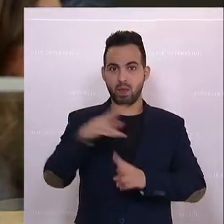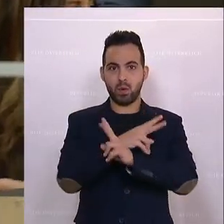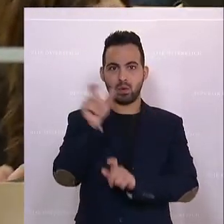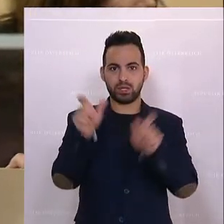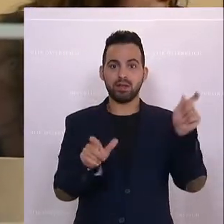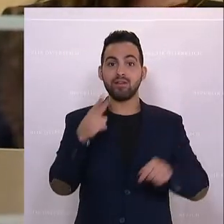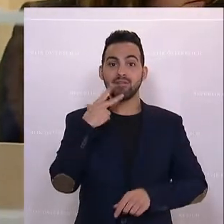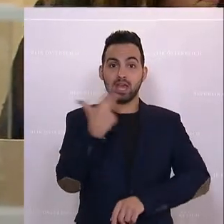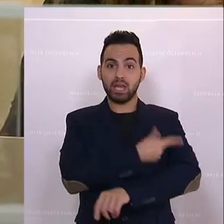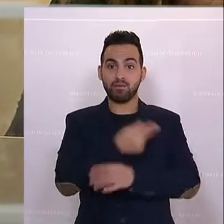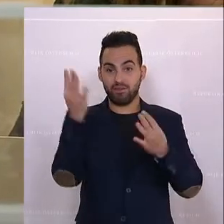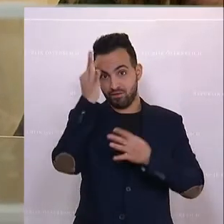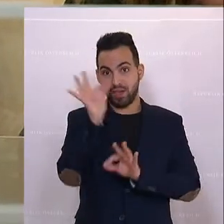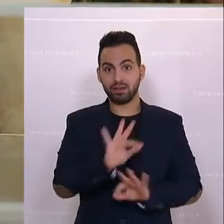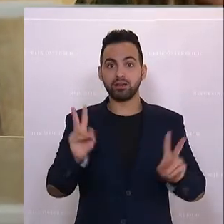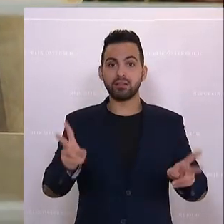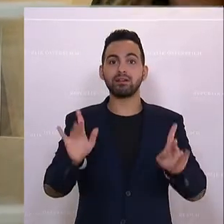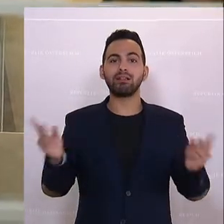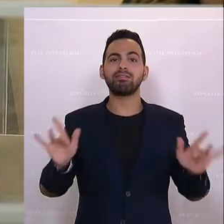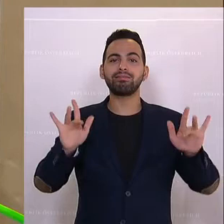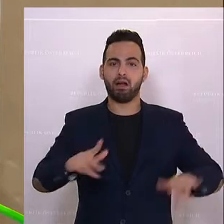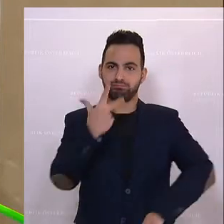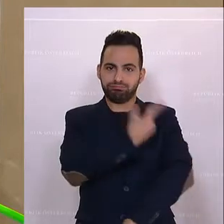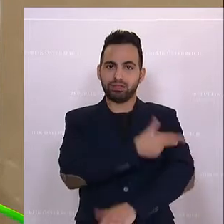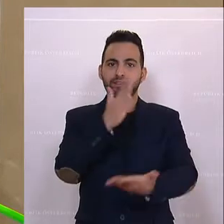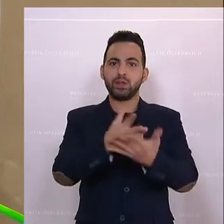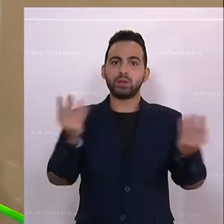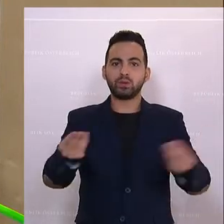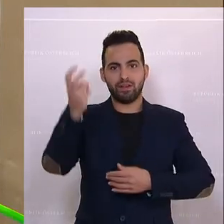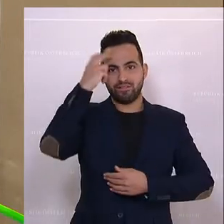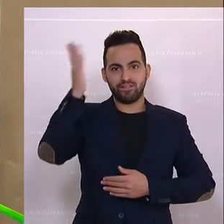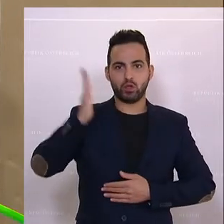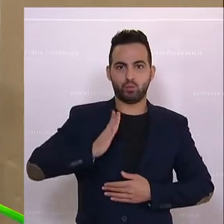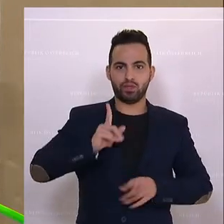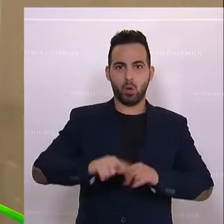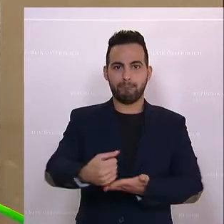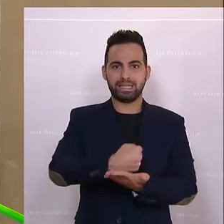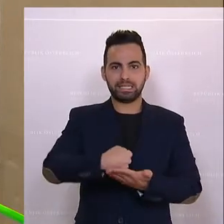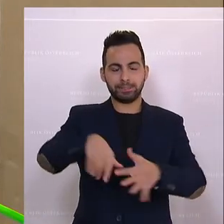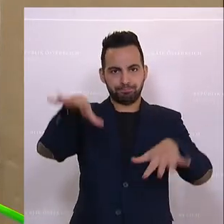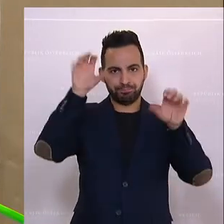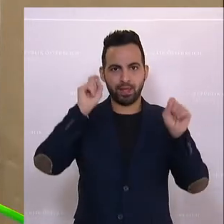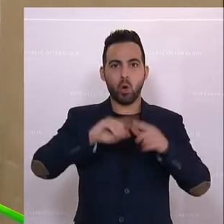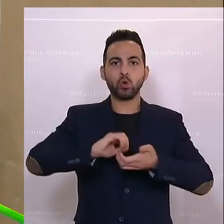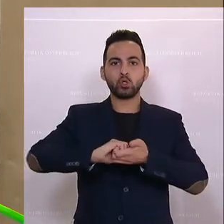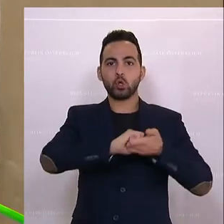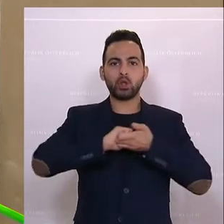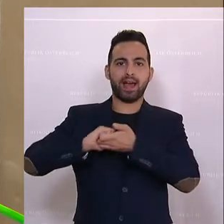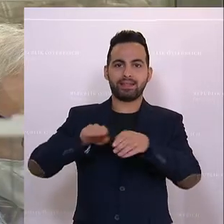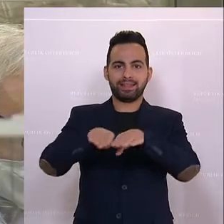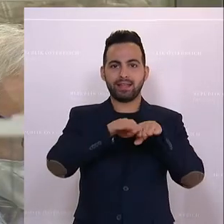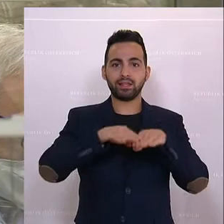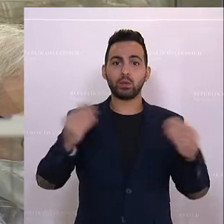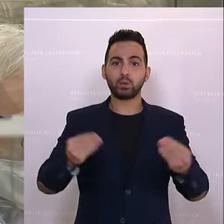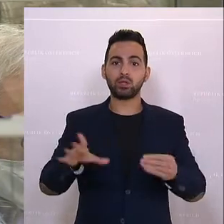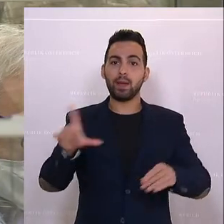impfigen Alter, haben sich impfen lassen aus Gründen der Vernunft, der medizinischen Einsicht und auch der Solidarität den Mitmenschen